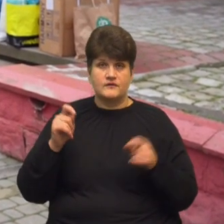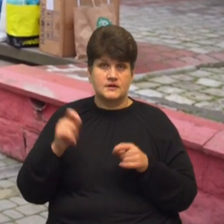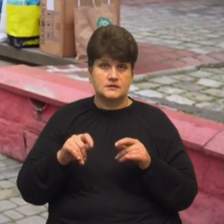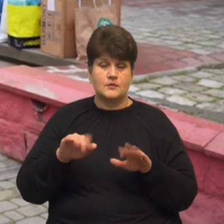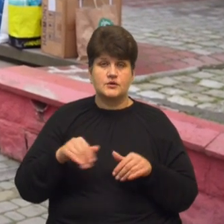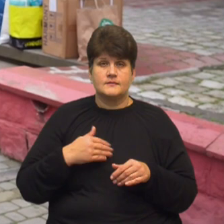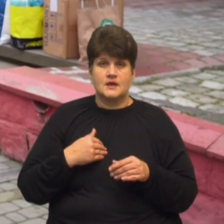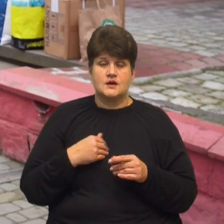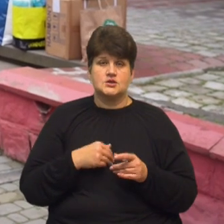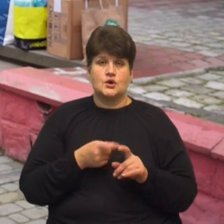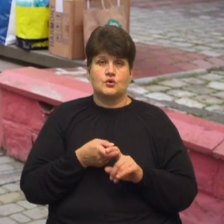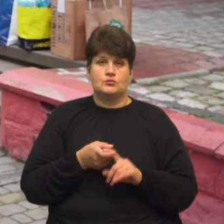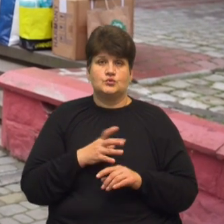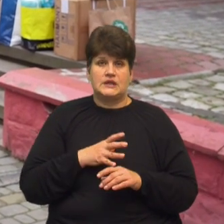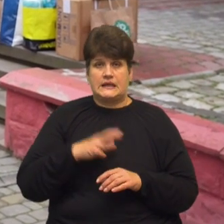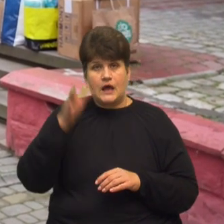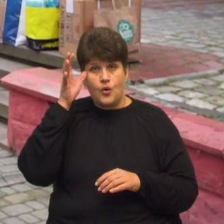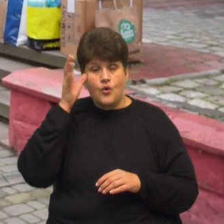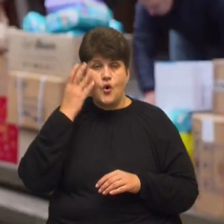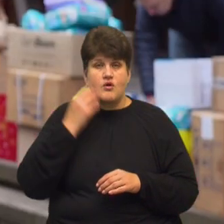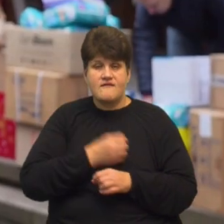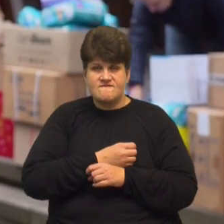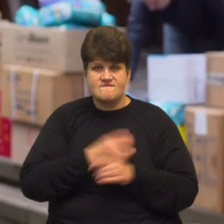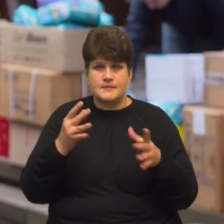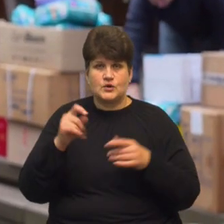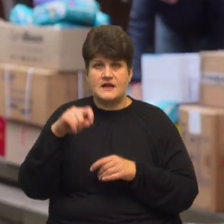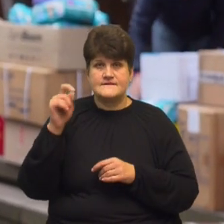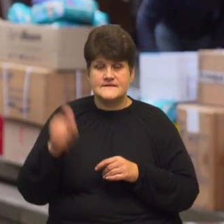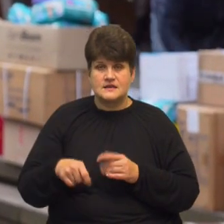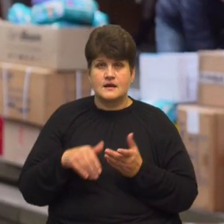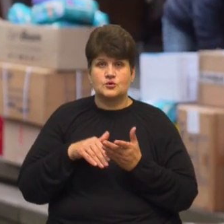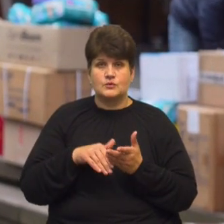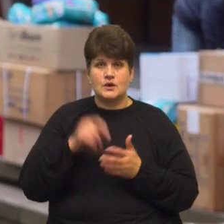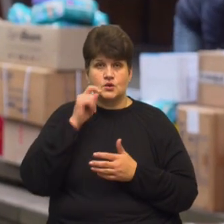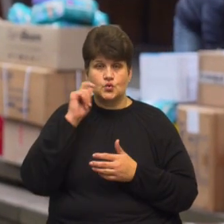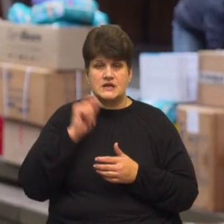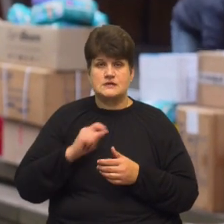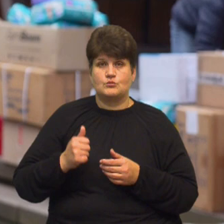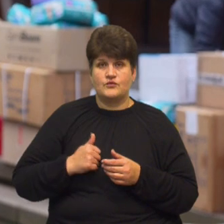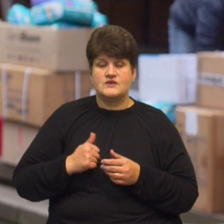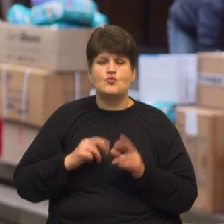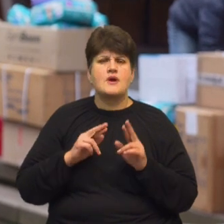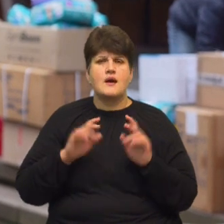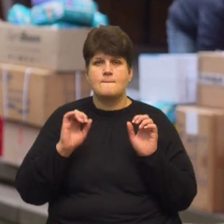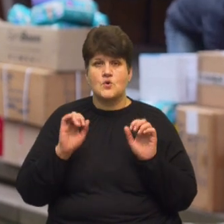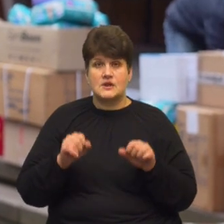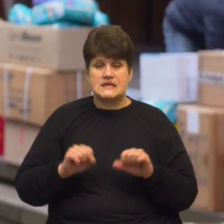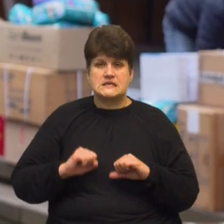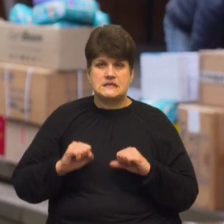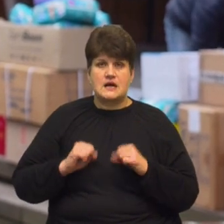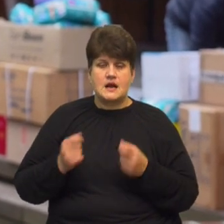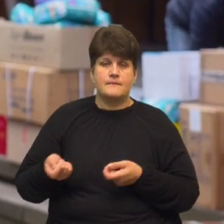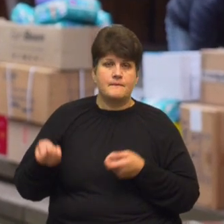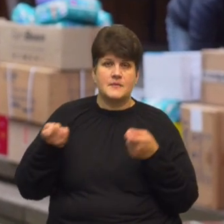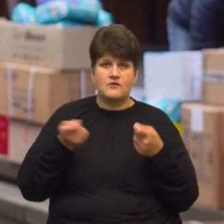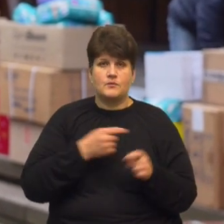контакти були суто наукові. Коли вибухнула війна, допомагали українському війську як могли. Стараємося привозити